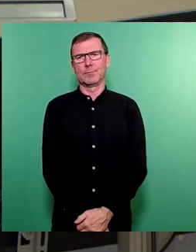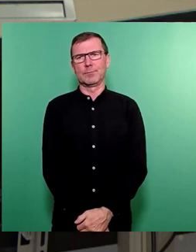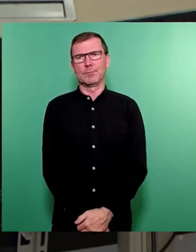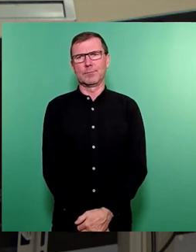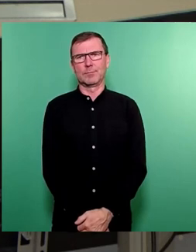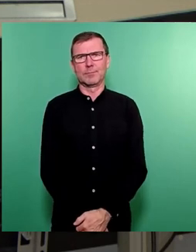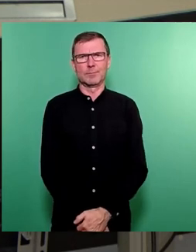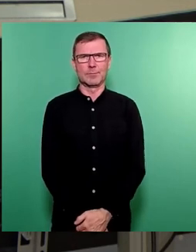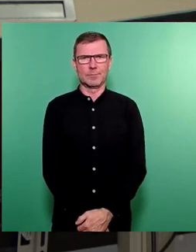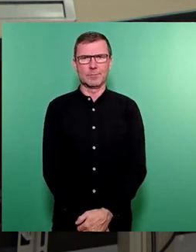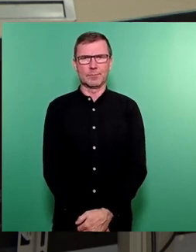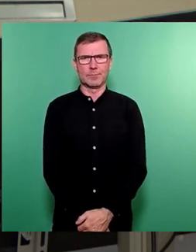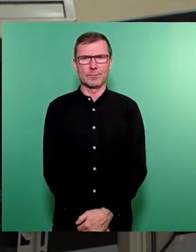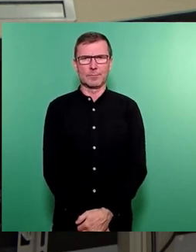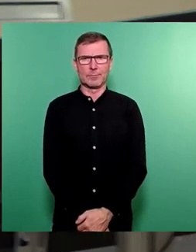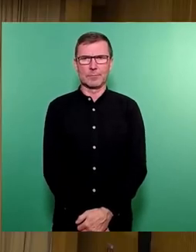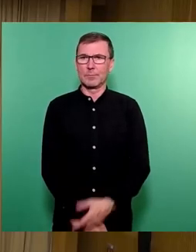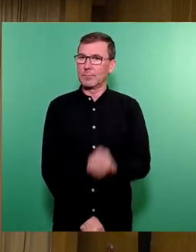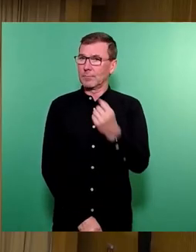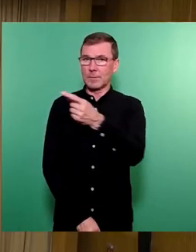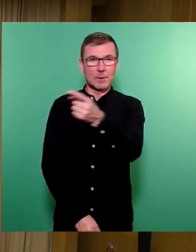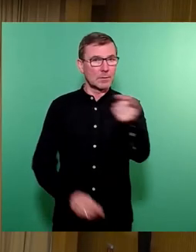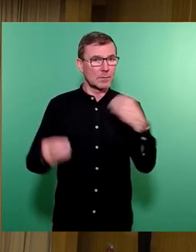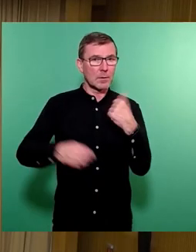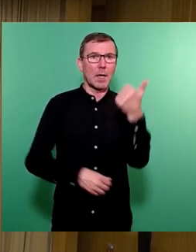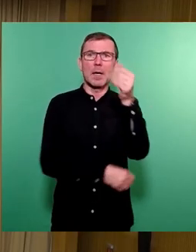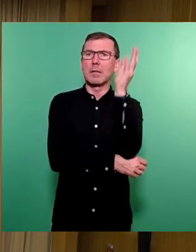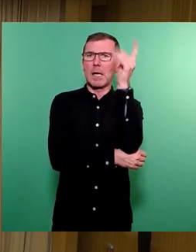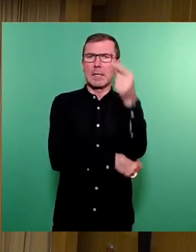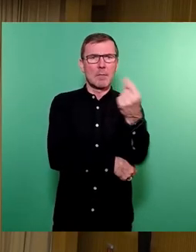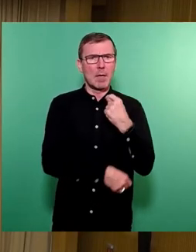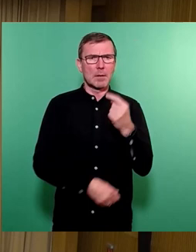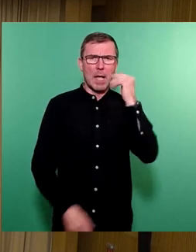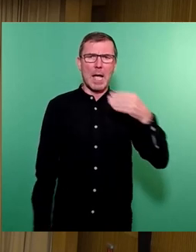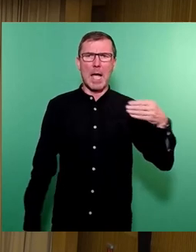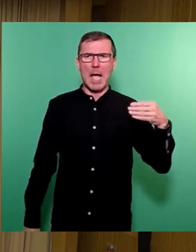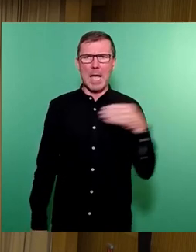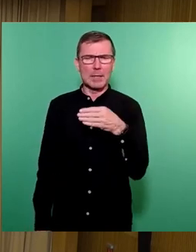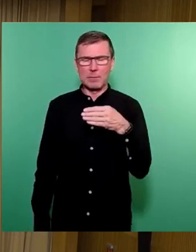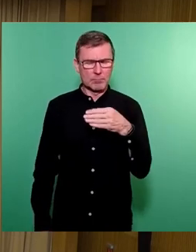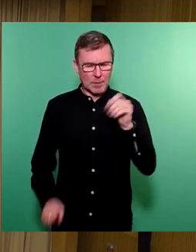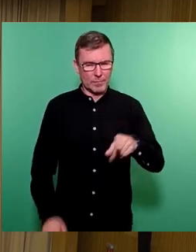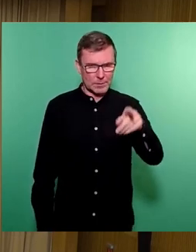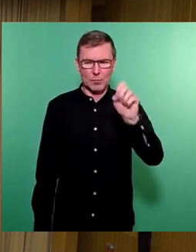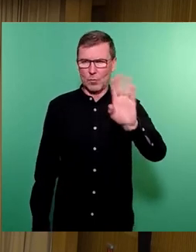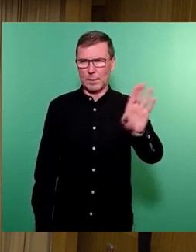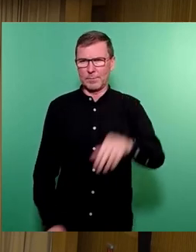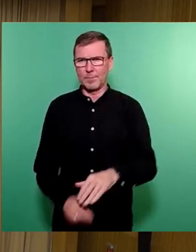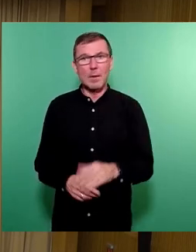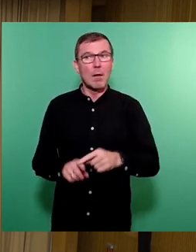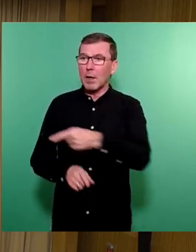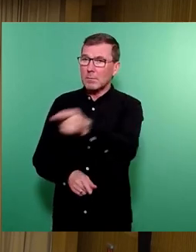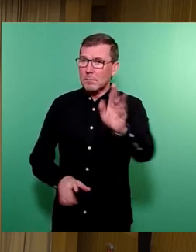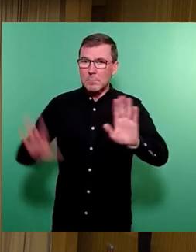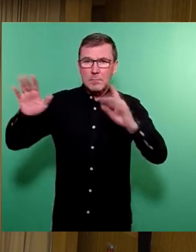So, signalisiert ist mir ein Redebeitrag. Herr Hecht, nein, verzichtet. Wird weiterhin das